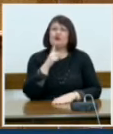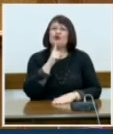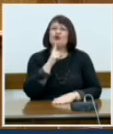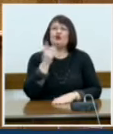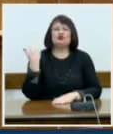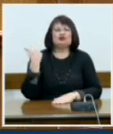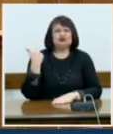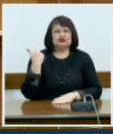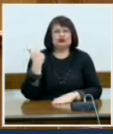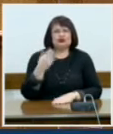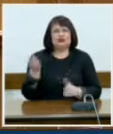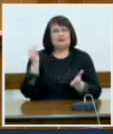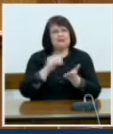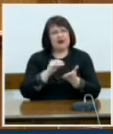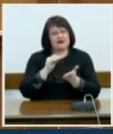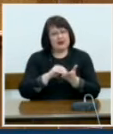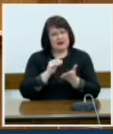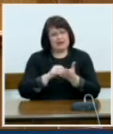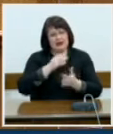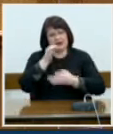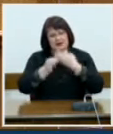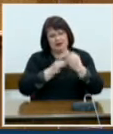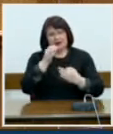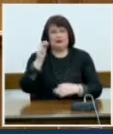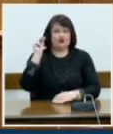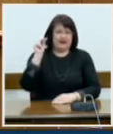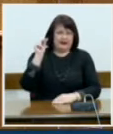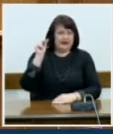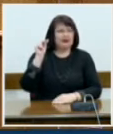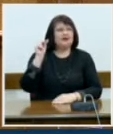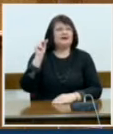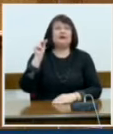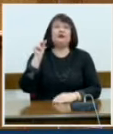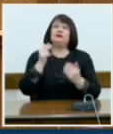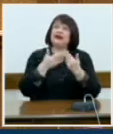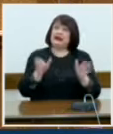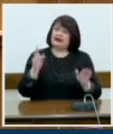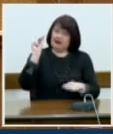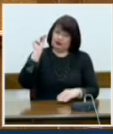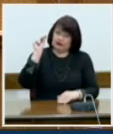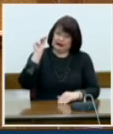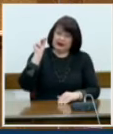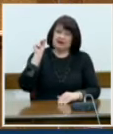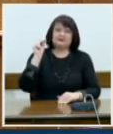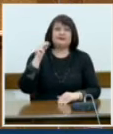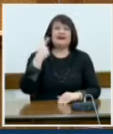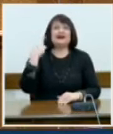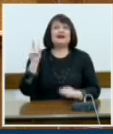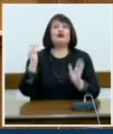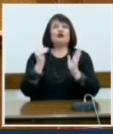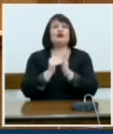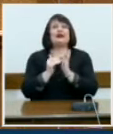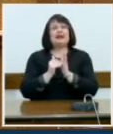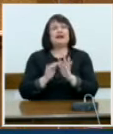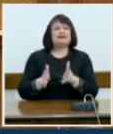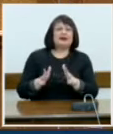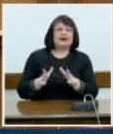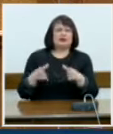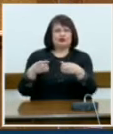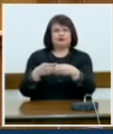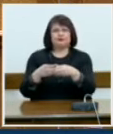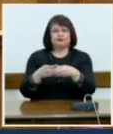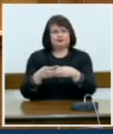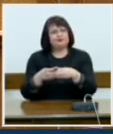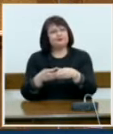επανελειμμένως δεσμευθεί δημόσια, 100.000 περίπου ενεργοί